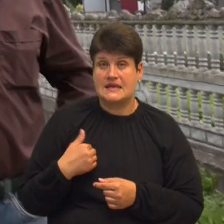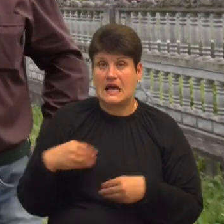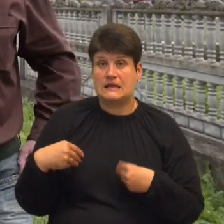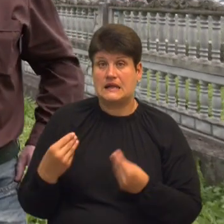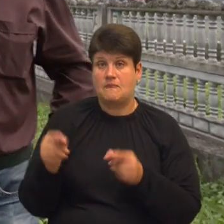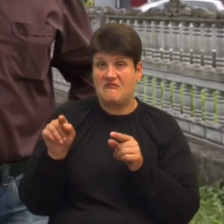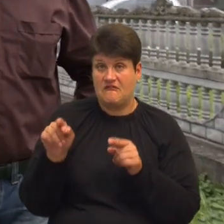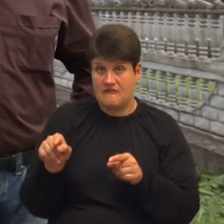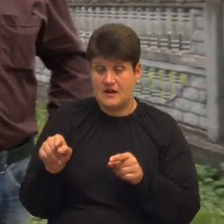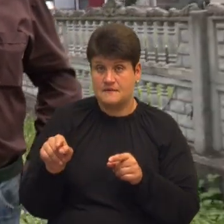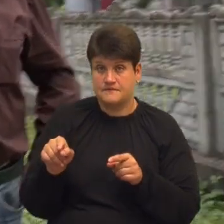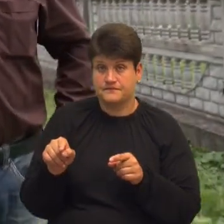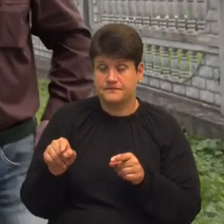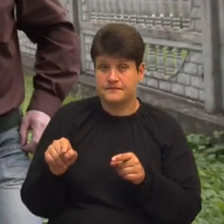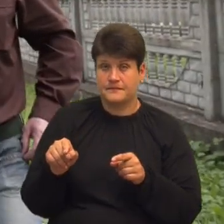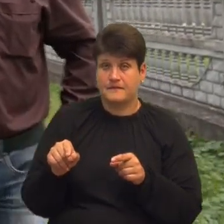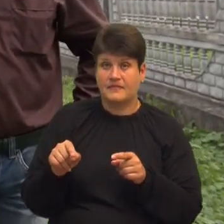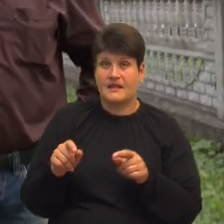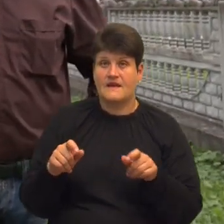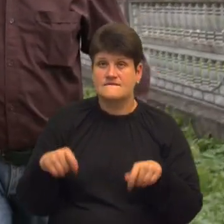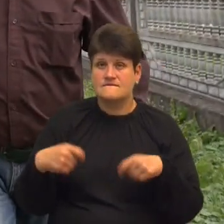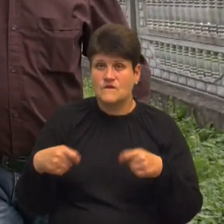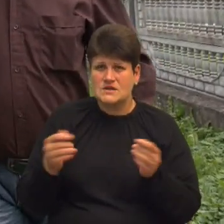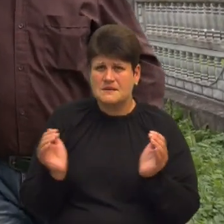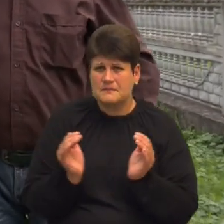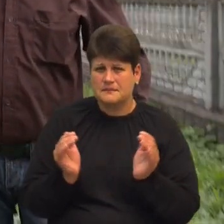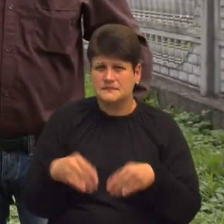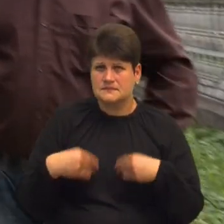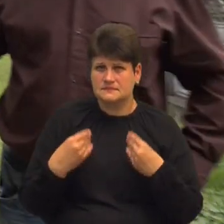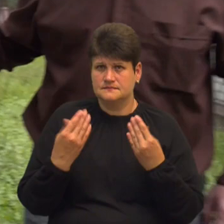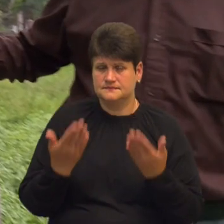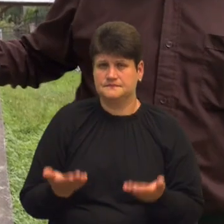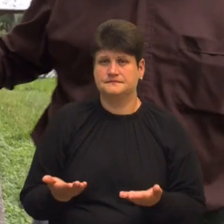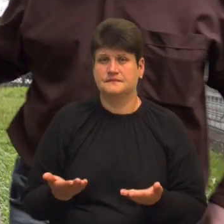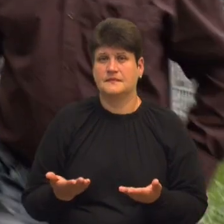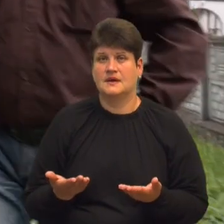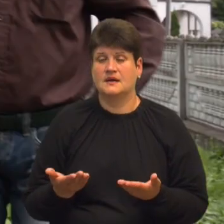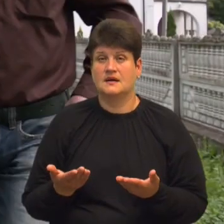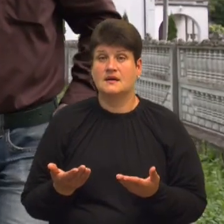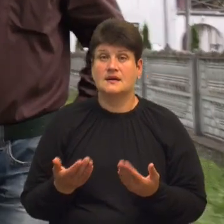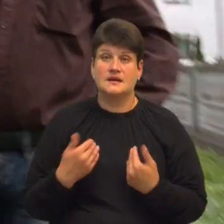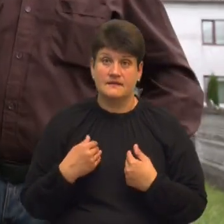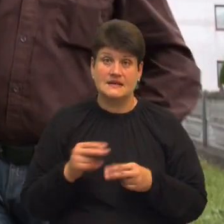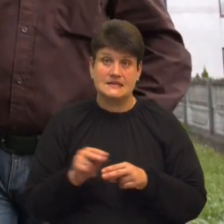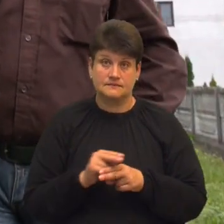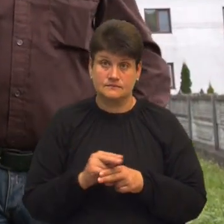делікатний возик, маленький, давний, і ви ремонтуєте,